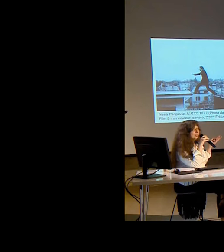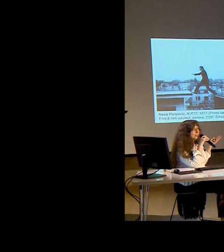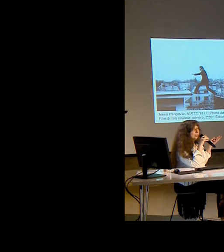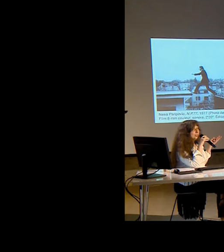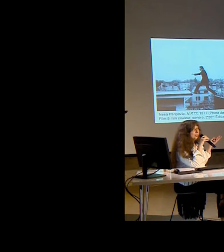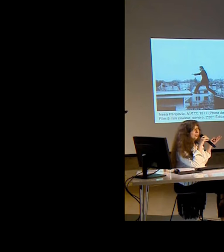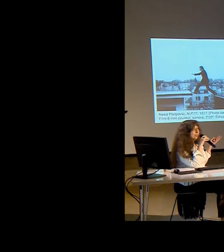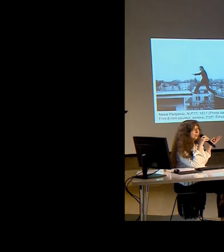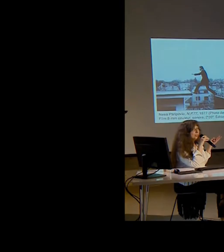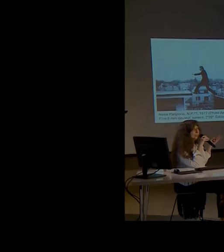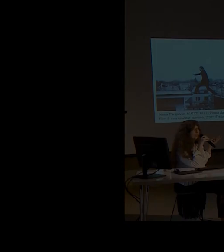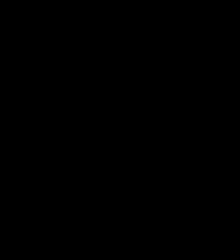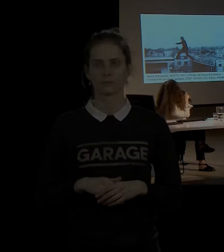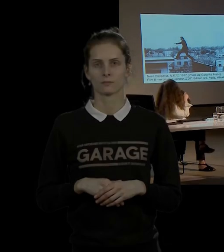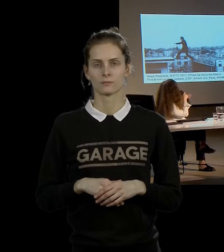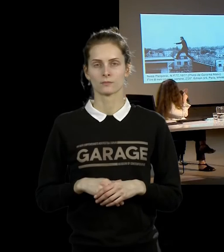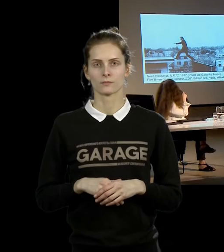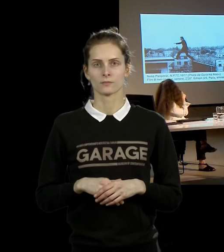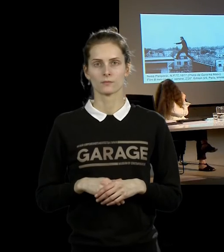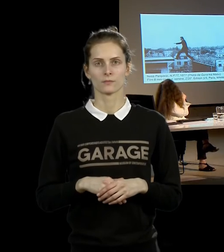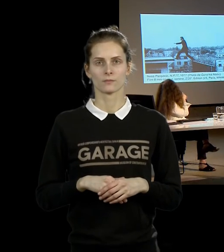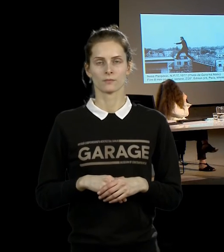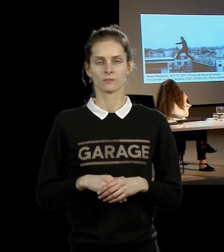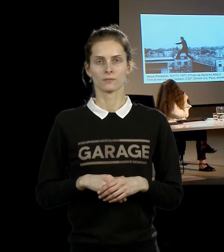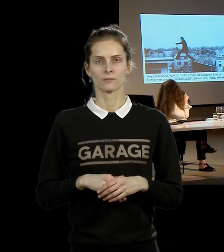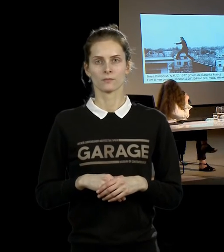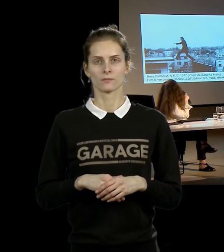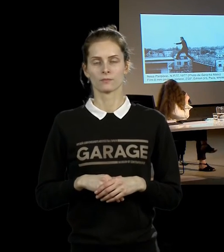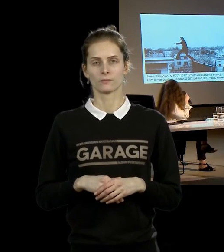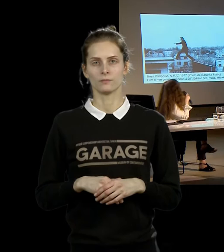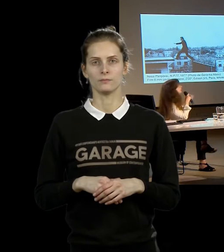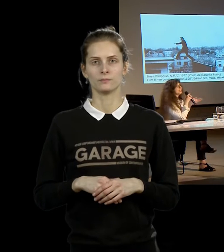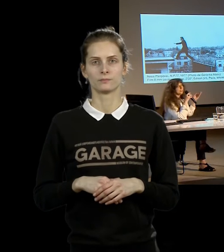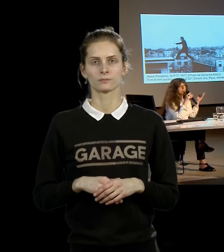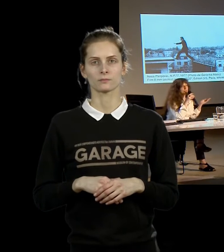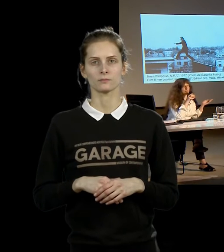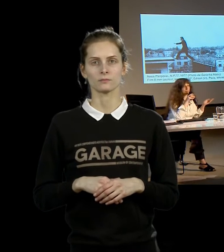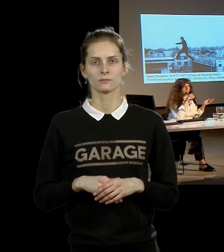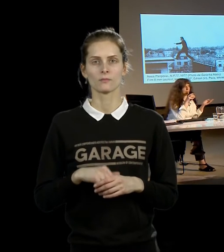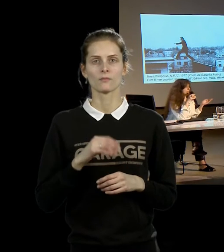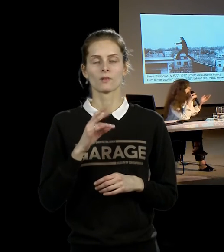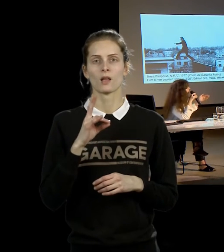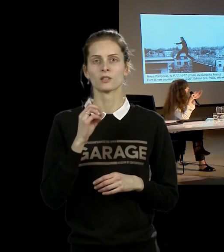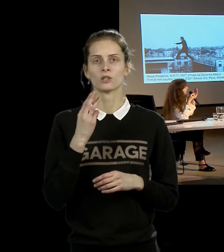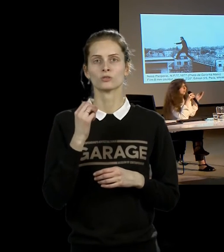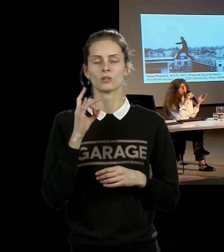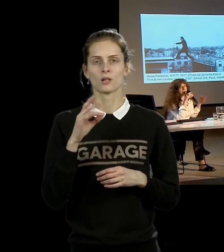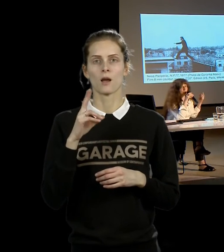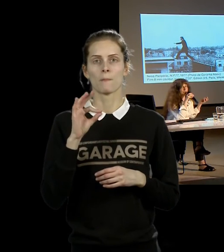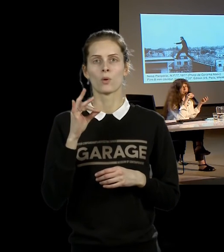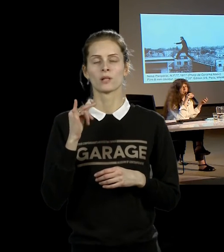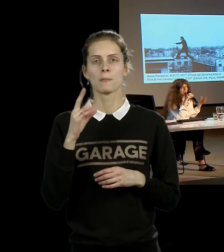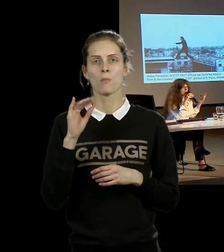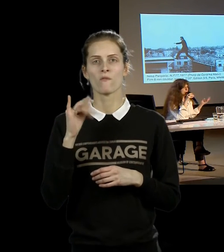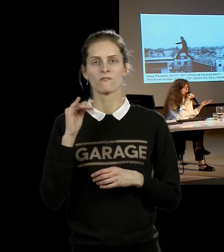надеты простые белые рубашки. И наша папа Рипович, который делал